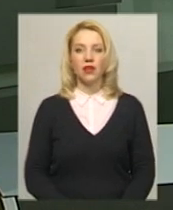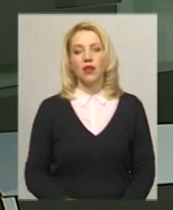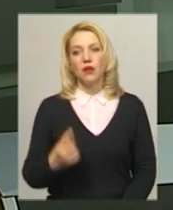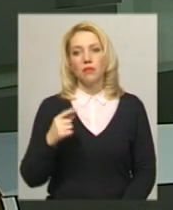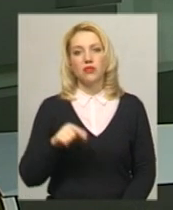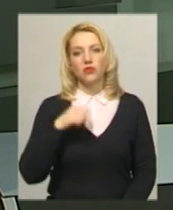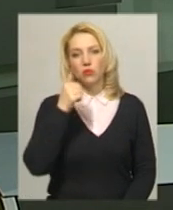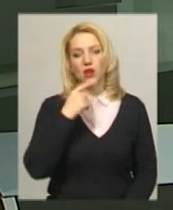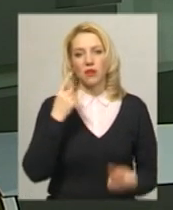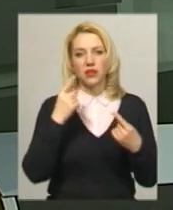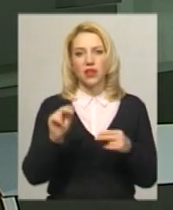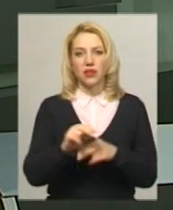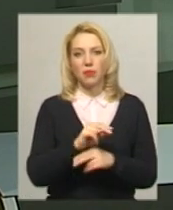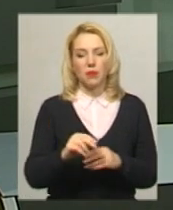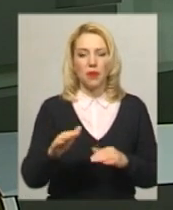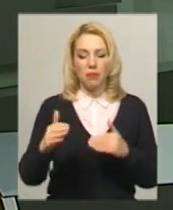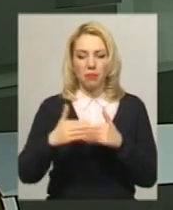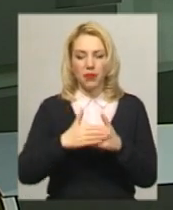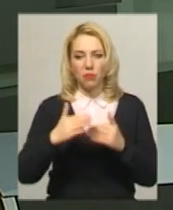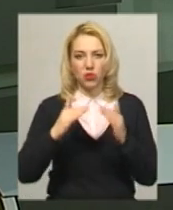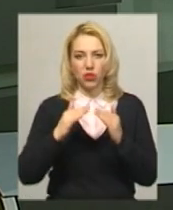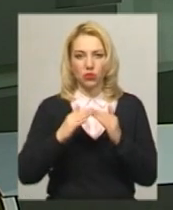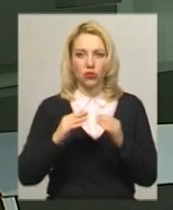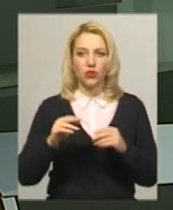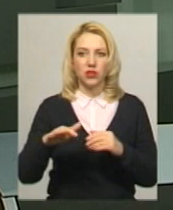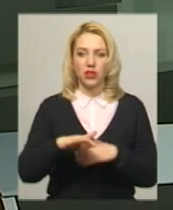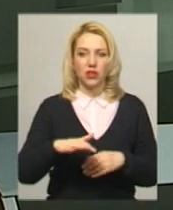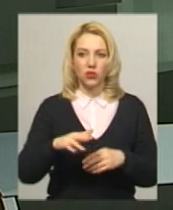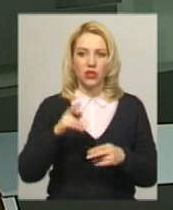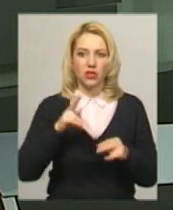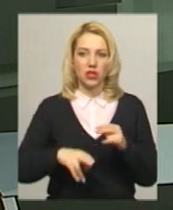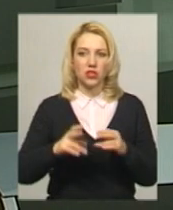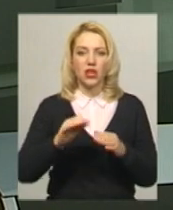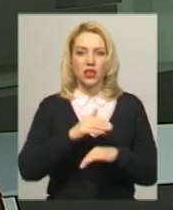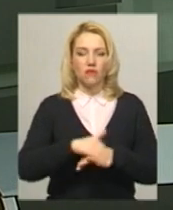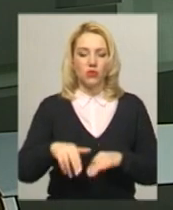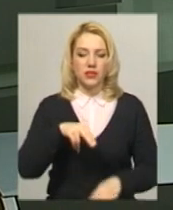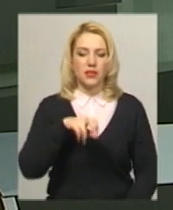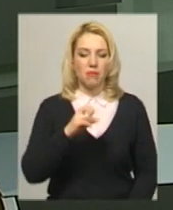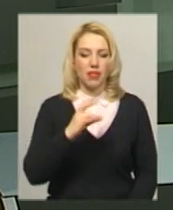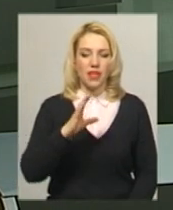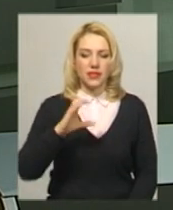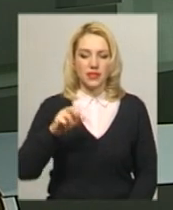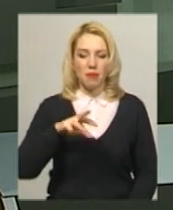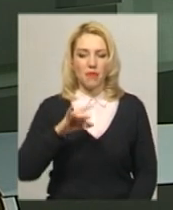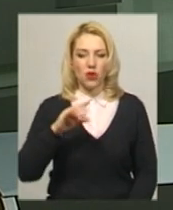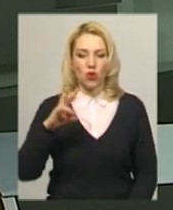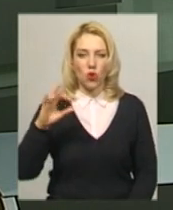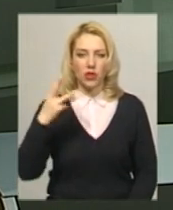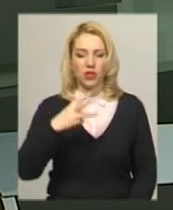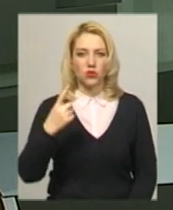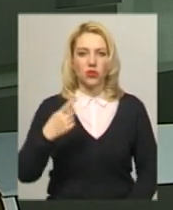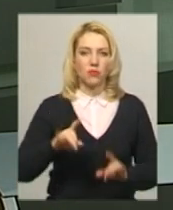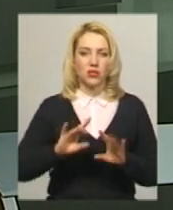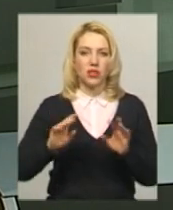цьому році капітальний ремонт прибудинкової території в обласному центрі закінчили на вулиці Панаса Мирного, 31. Про це розповів начальник